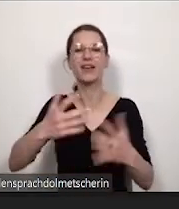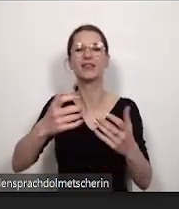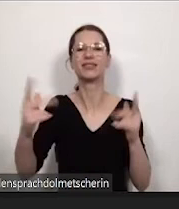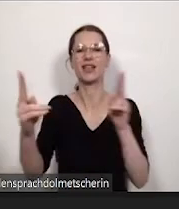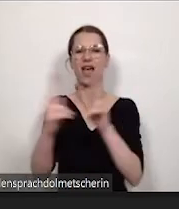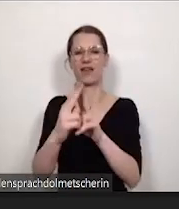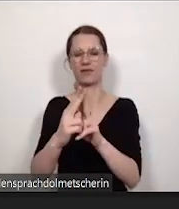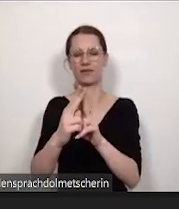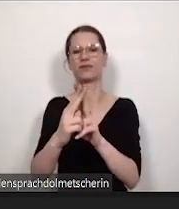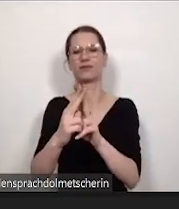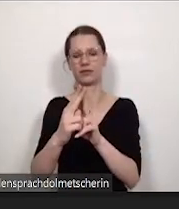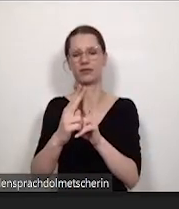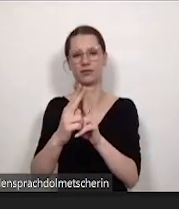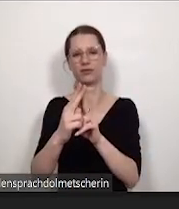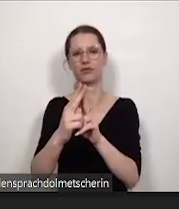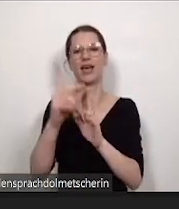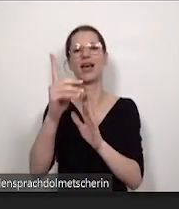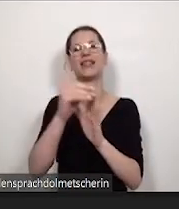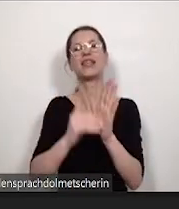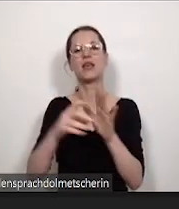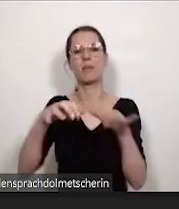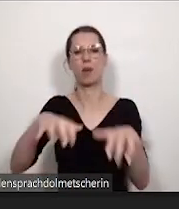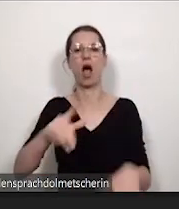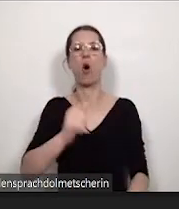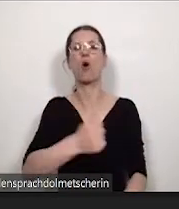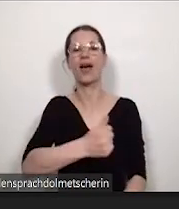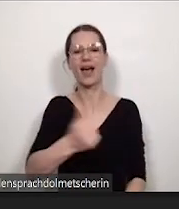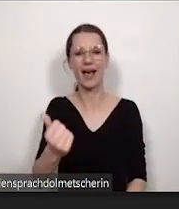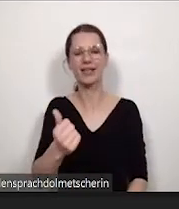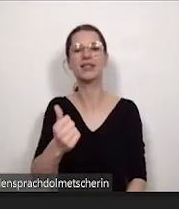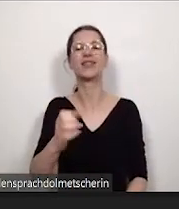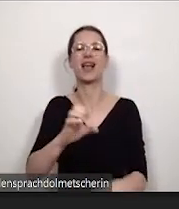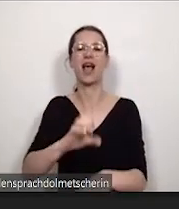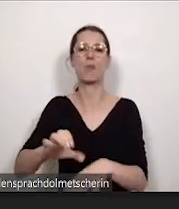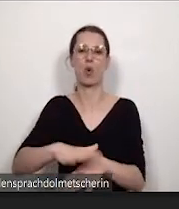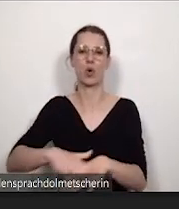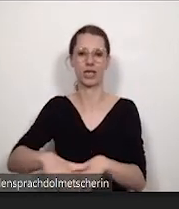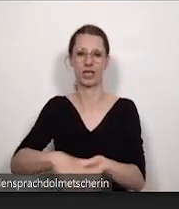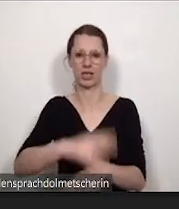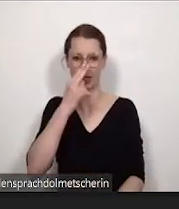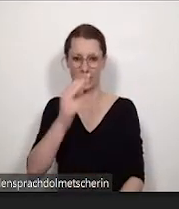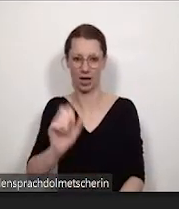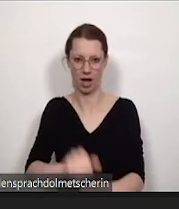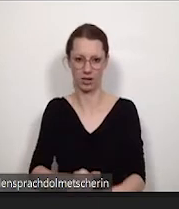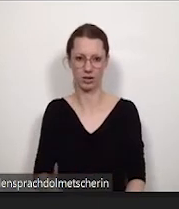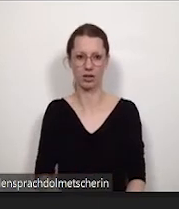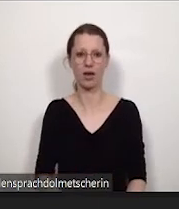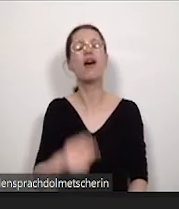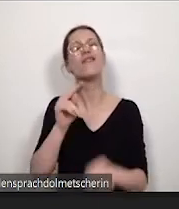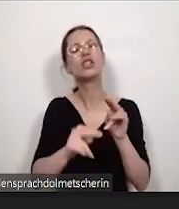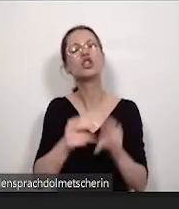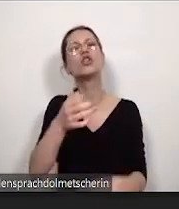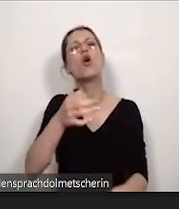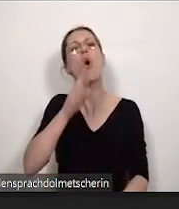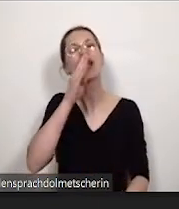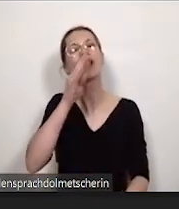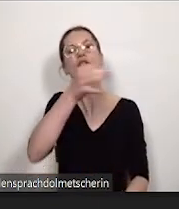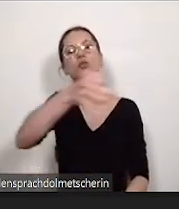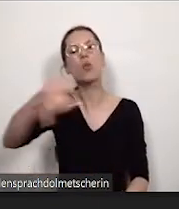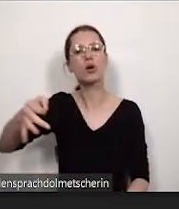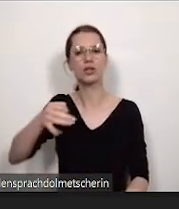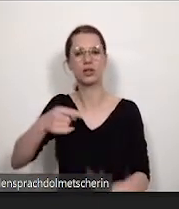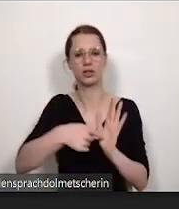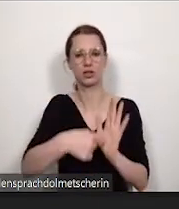Digibar. Und rechts sieht man den Campus der Hochschule, wo die verschiedenen Orientierungspunkte eingeblendet sind, also